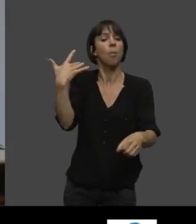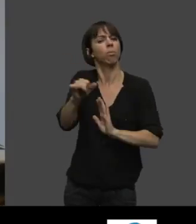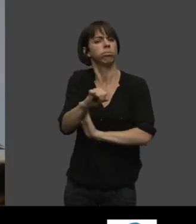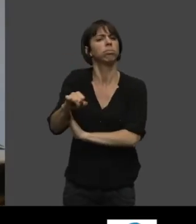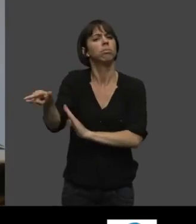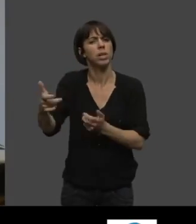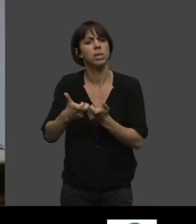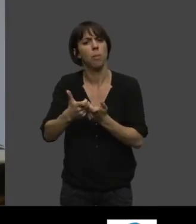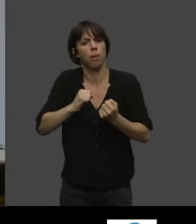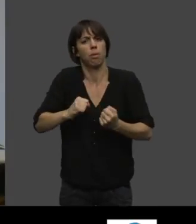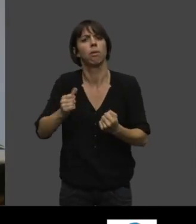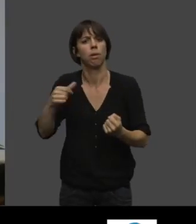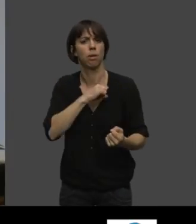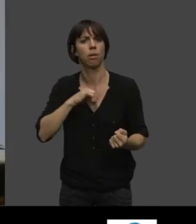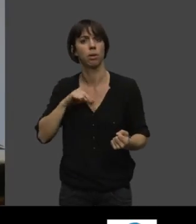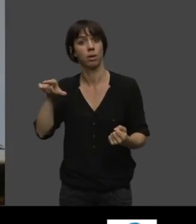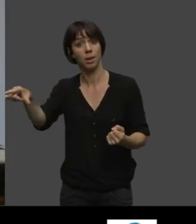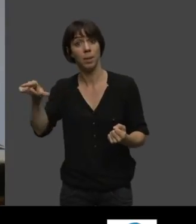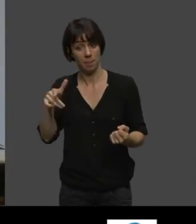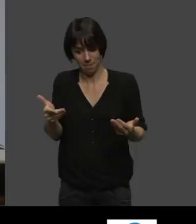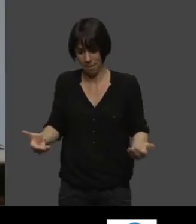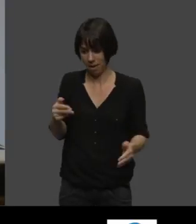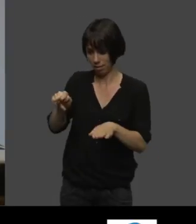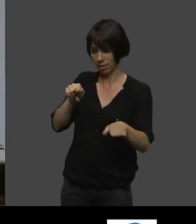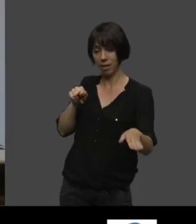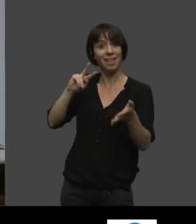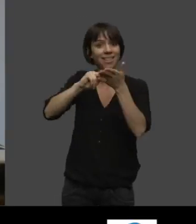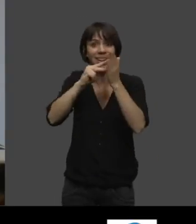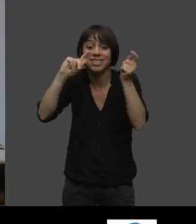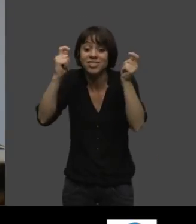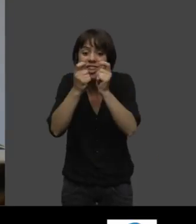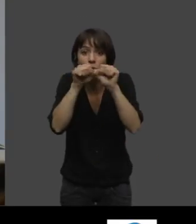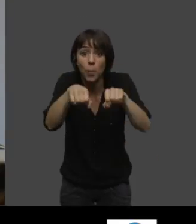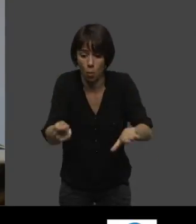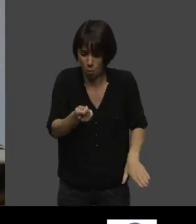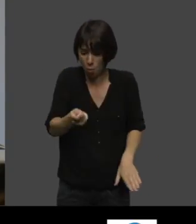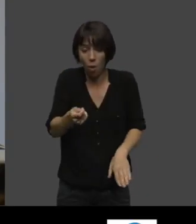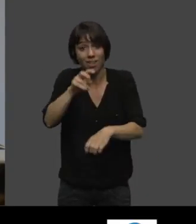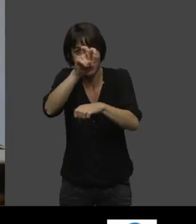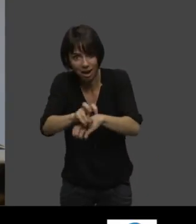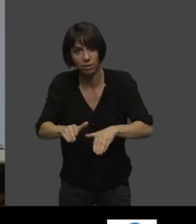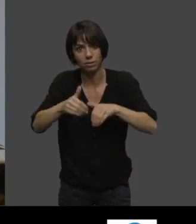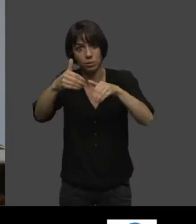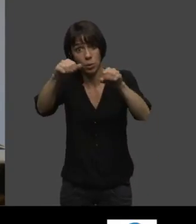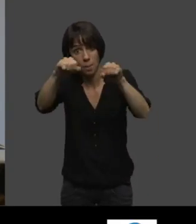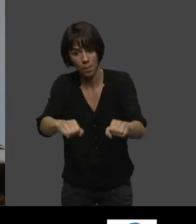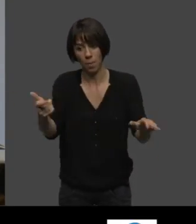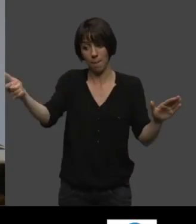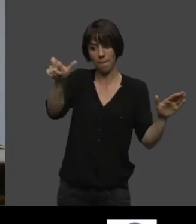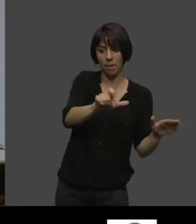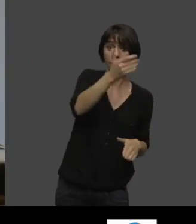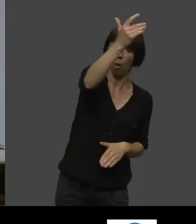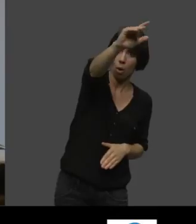Mais cette cuisine au wok, on peut la faire autrement. On peut toujours utiliser le wok. Donc c'est pour ça que c'est très intéressant